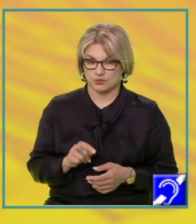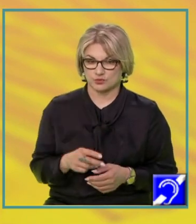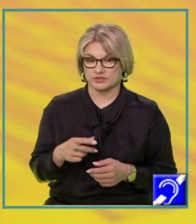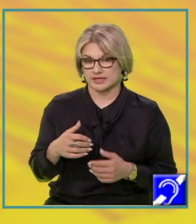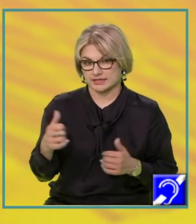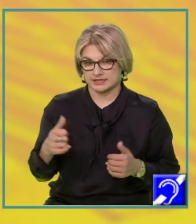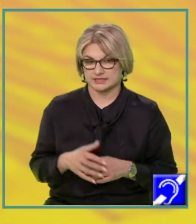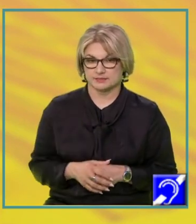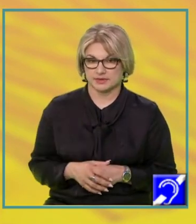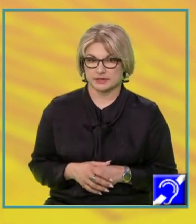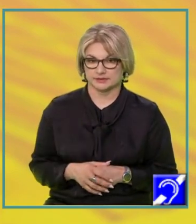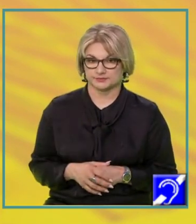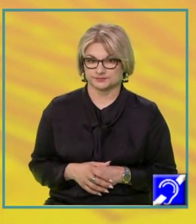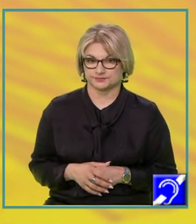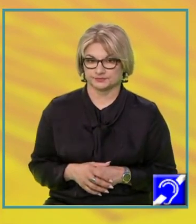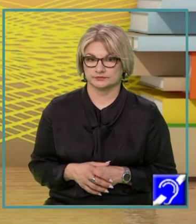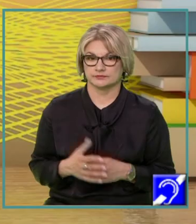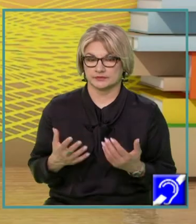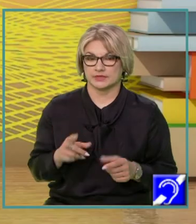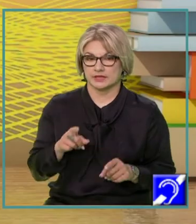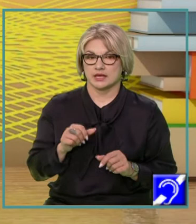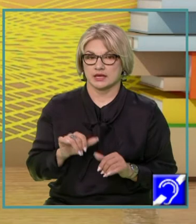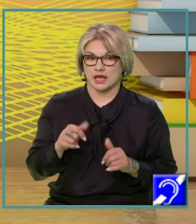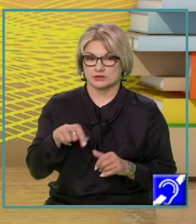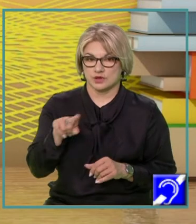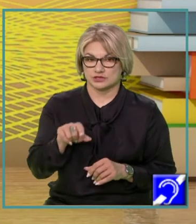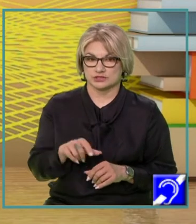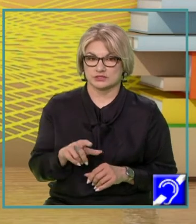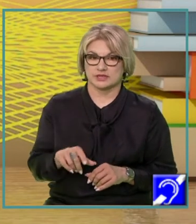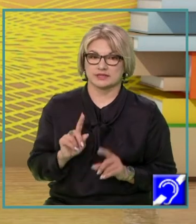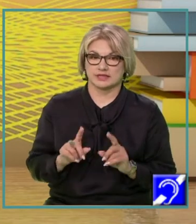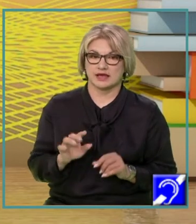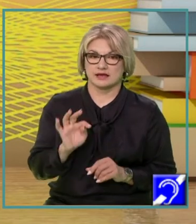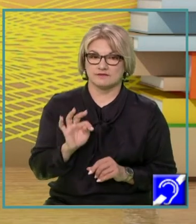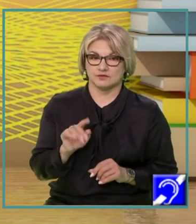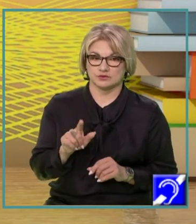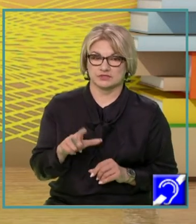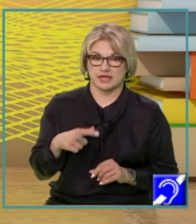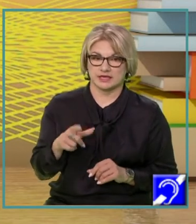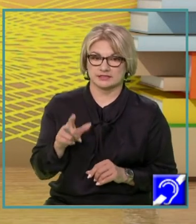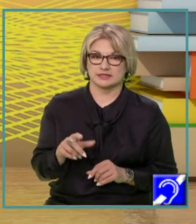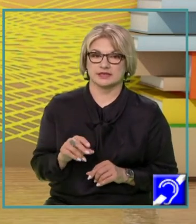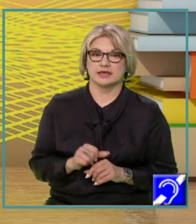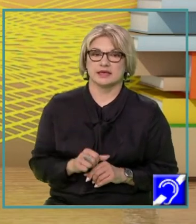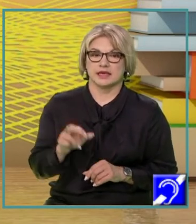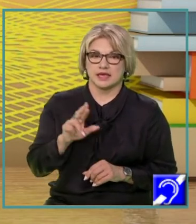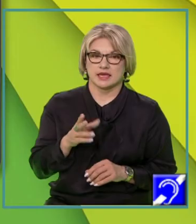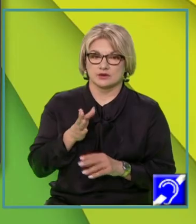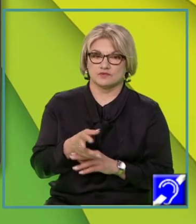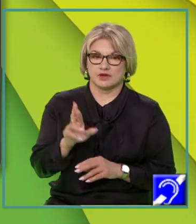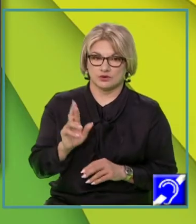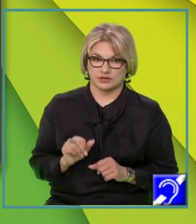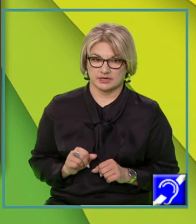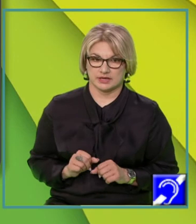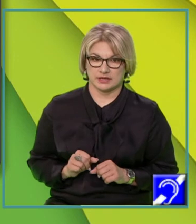distinte din plan. Așadar, în cazul acesta, când funcția liniară era definită pe R cu valori în